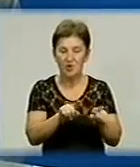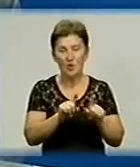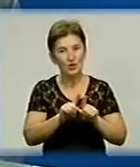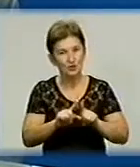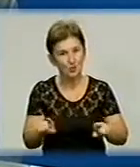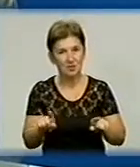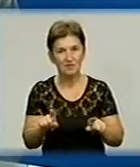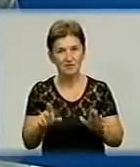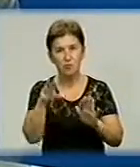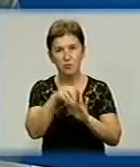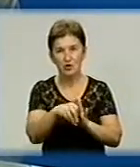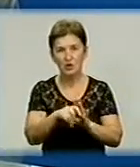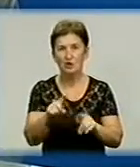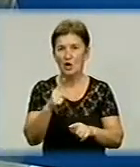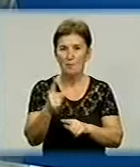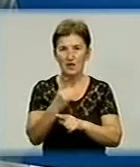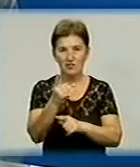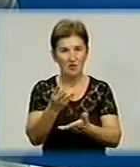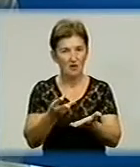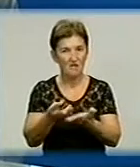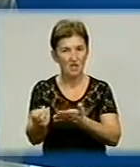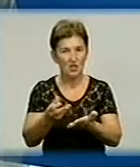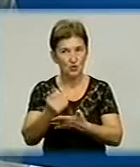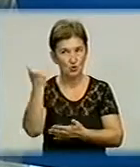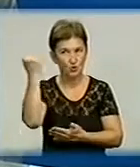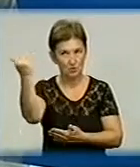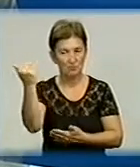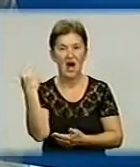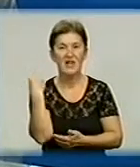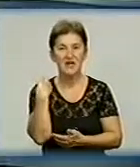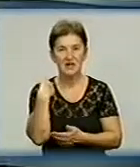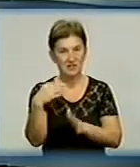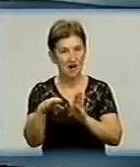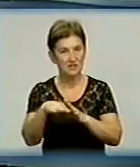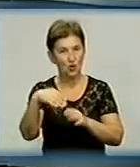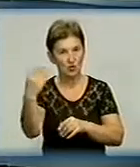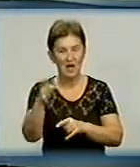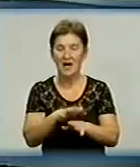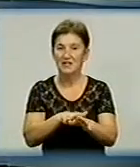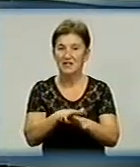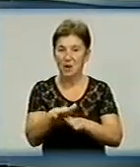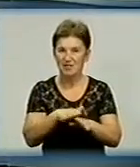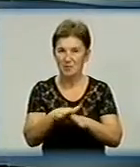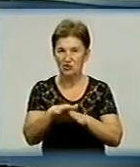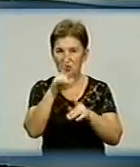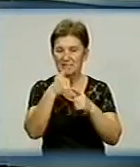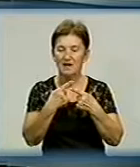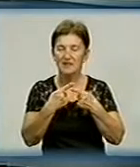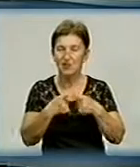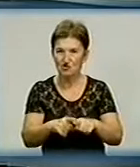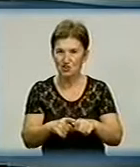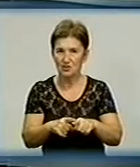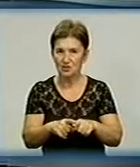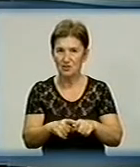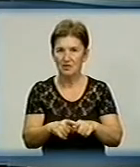Особливості полягають в тому, що, во-перше, фінансуються англійською стороною повністю ці розкопки, крім того, забезпечується технічна сторона, це